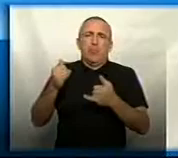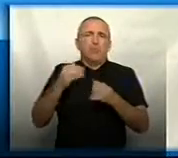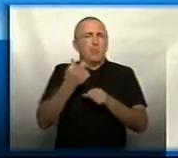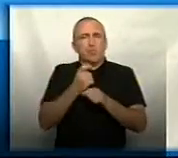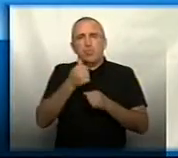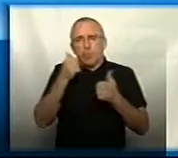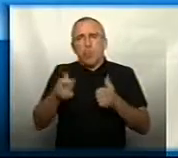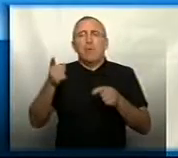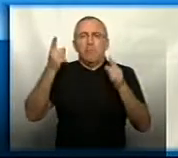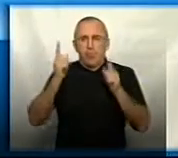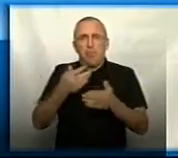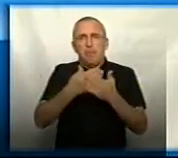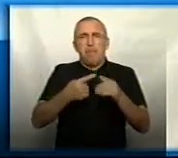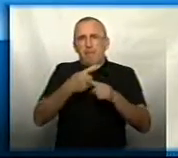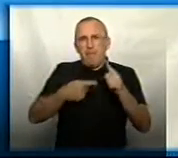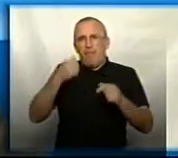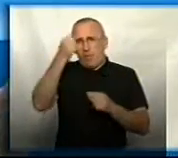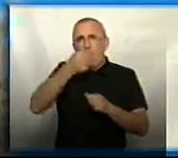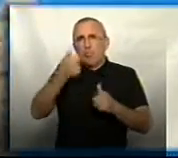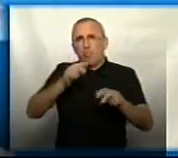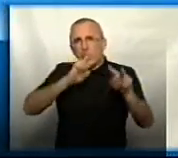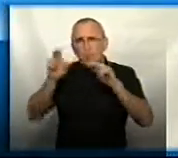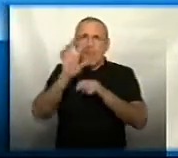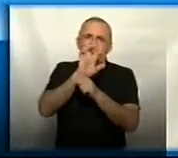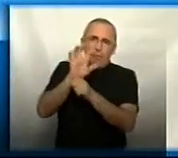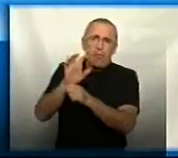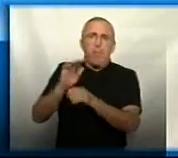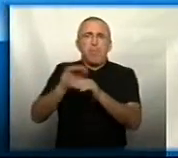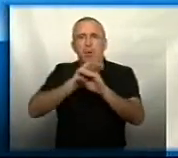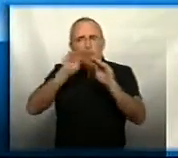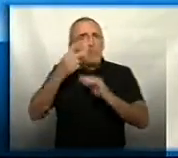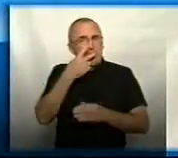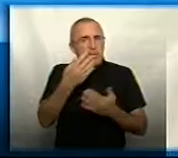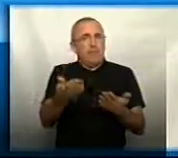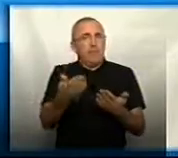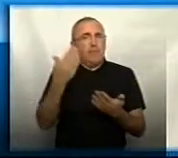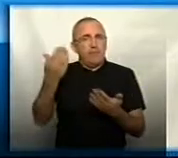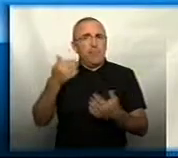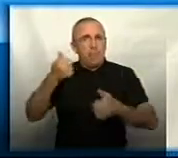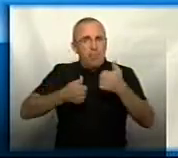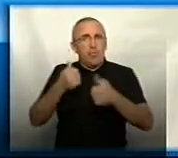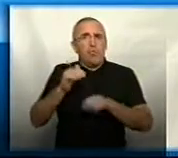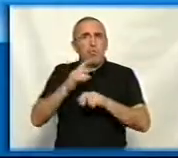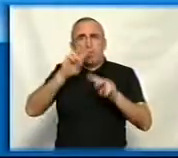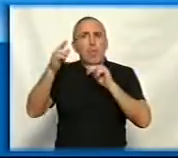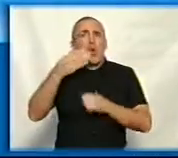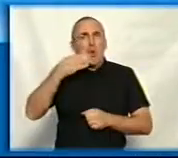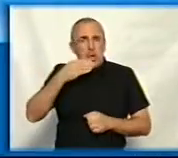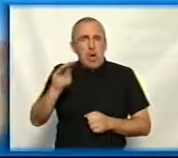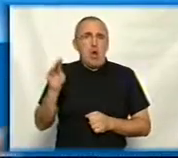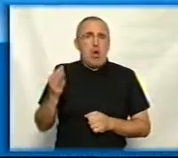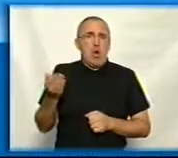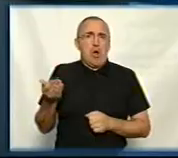добре. І вони справді десь півроку дуже добре обрізали, ми приносили фотографії до благоустрій, казали, дивіться, ваші конкуренти обрізають набагато краще.